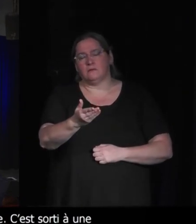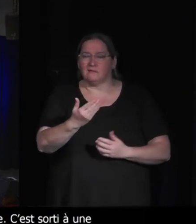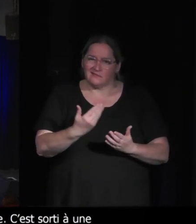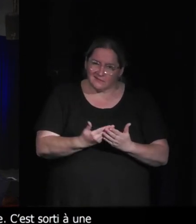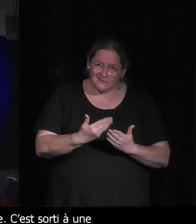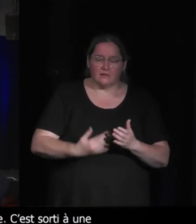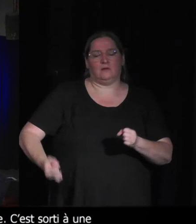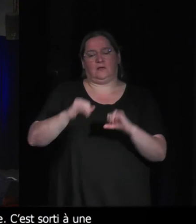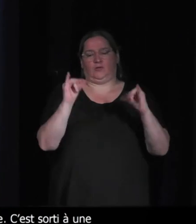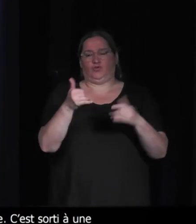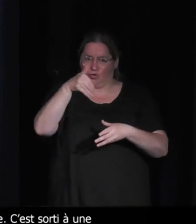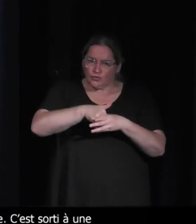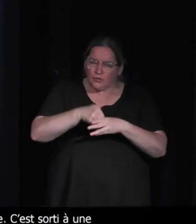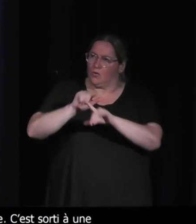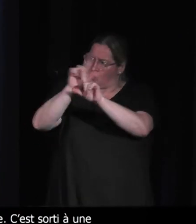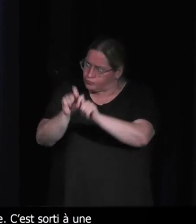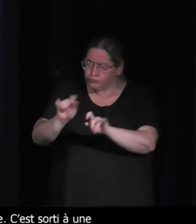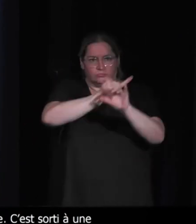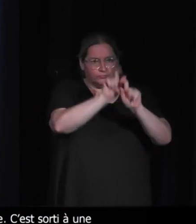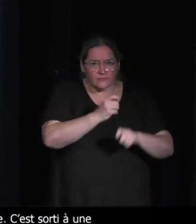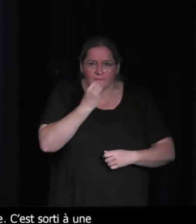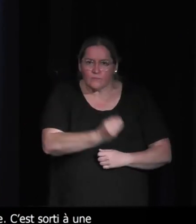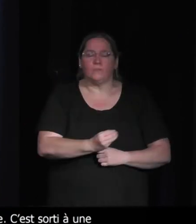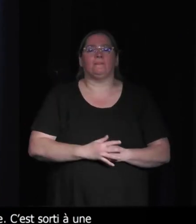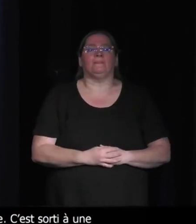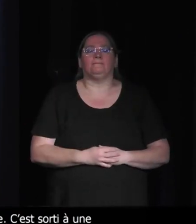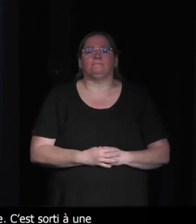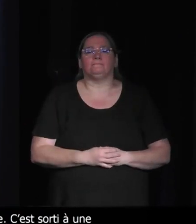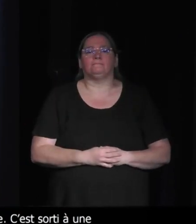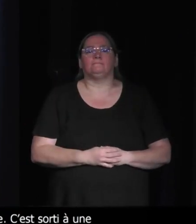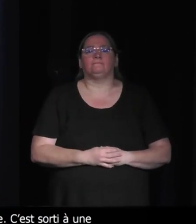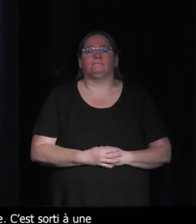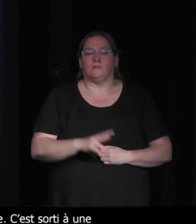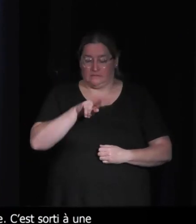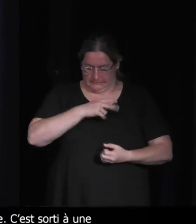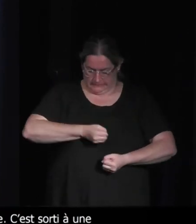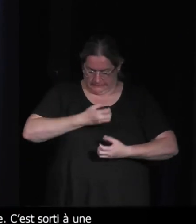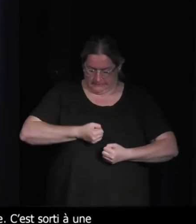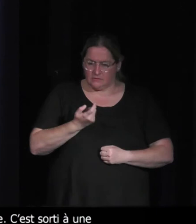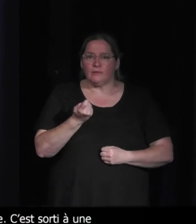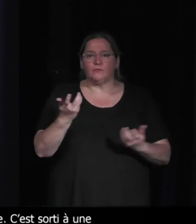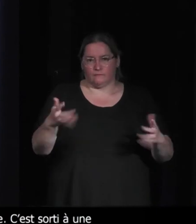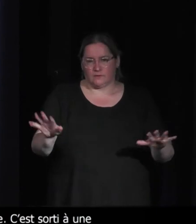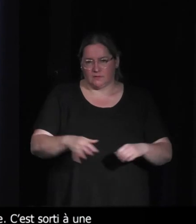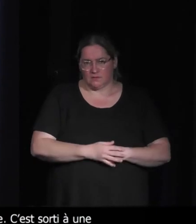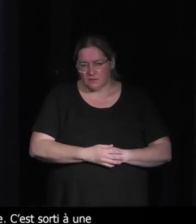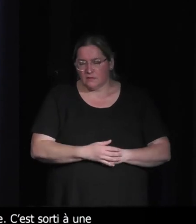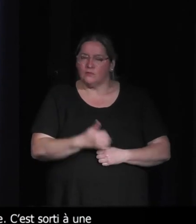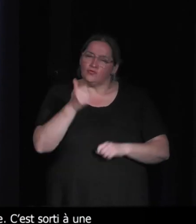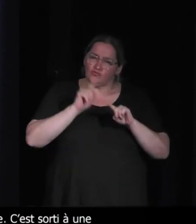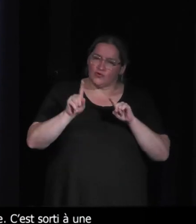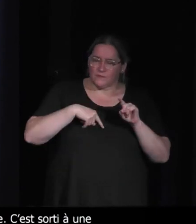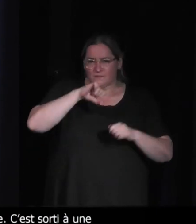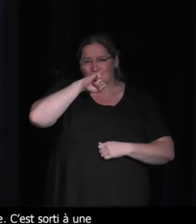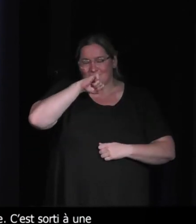qui intègrent ça. Peut-être pour terminer ma longue intervention, moi j'aime bien une remarque